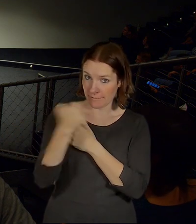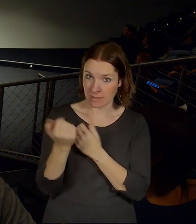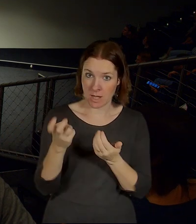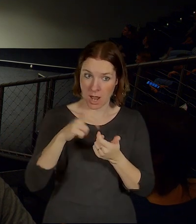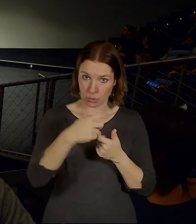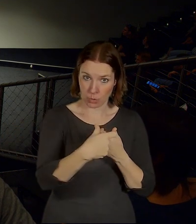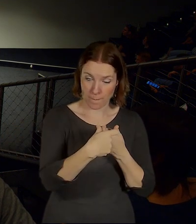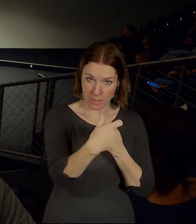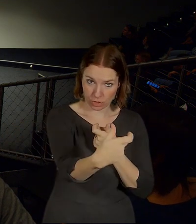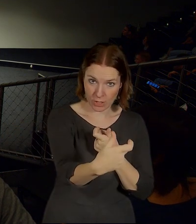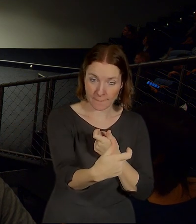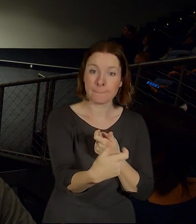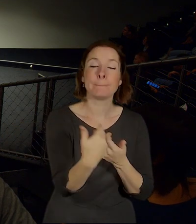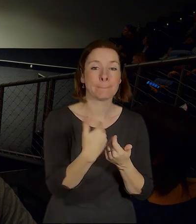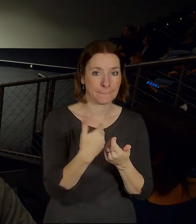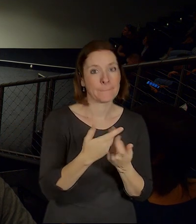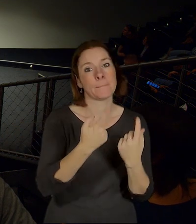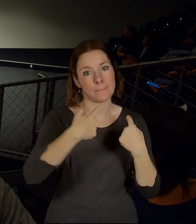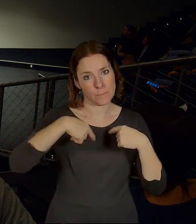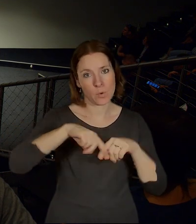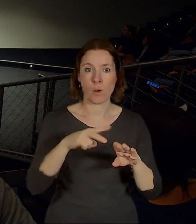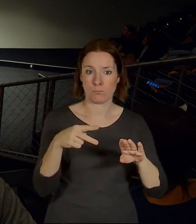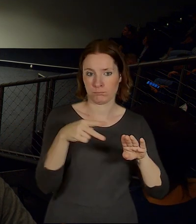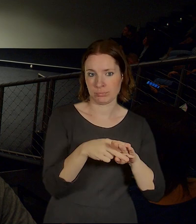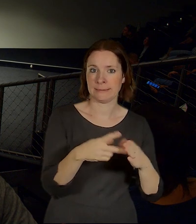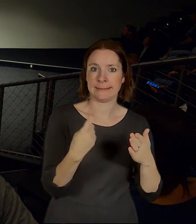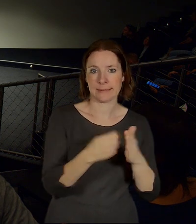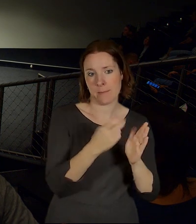tyhle S-Bány a tyhle typy spojů.